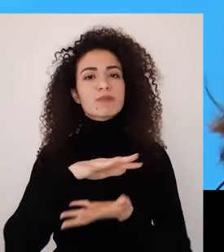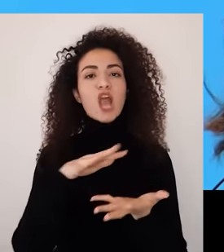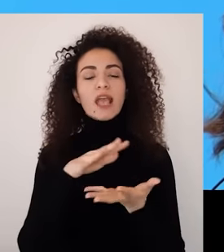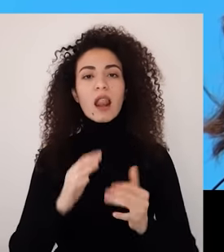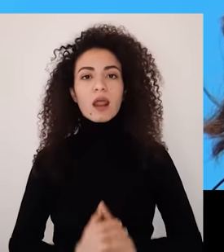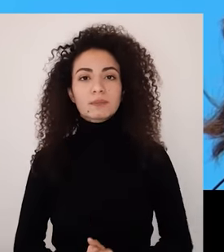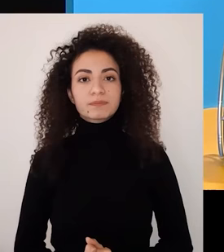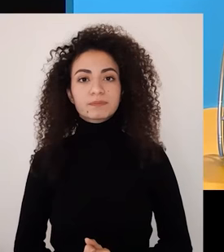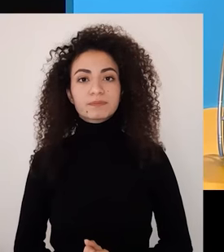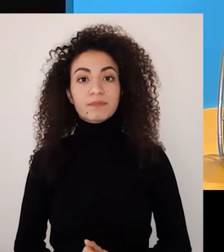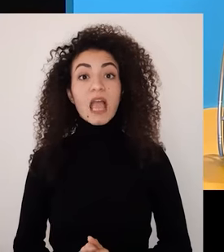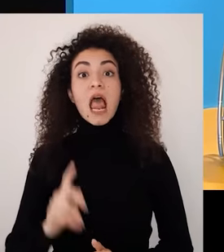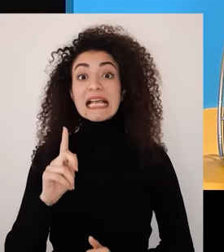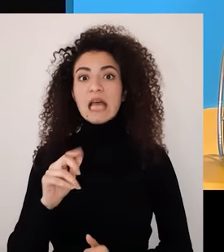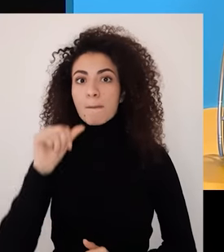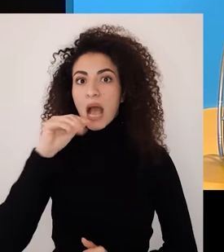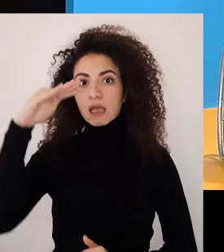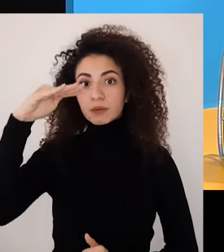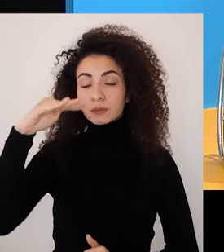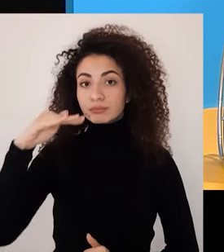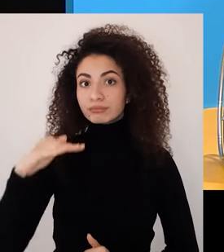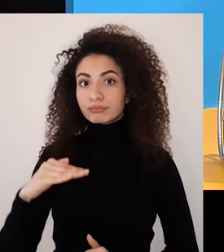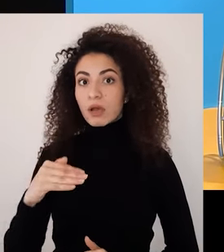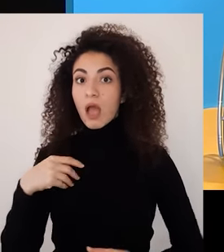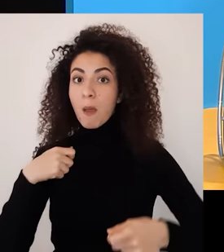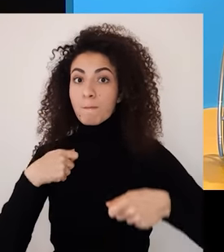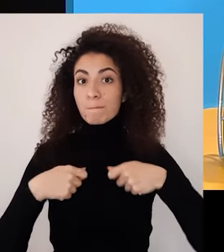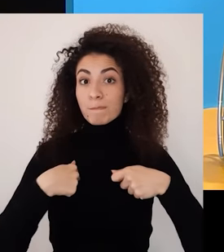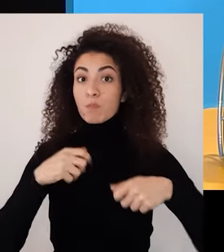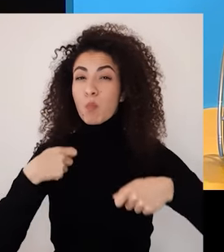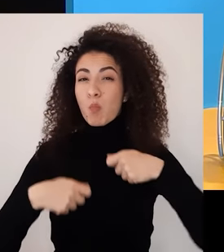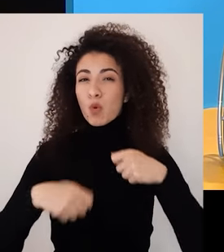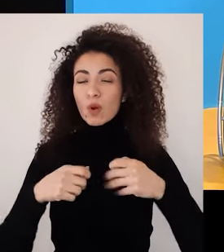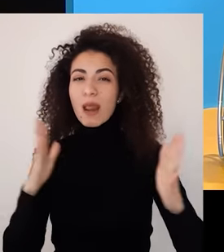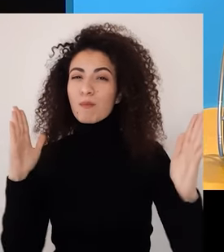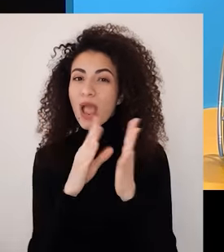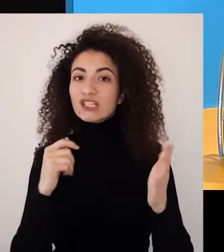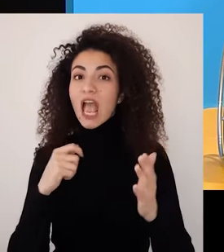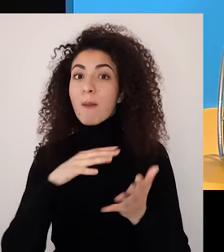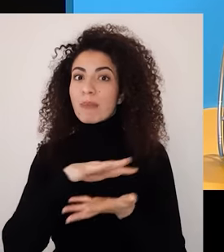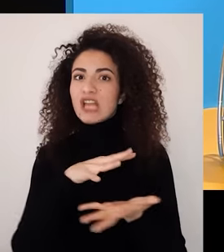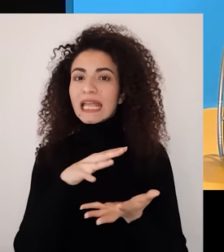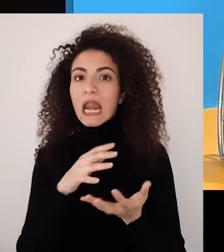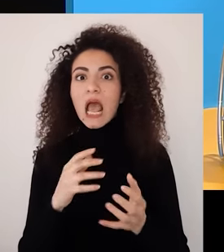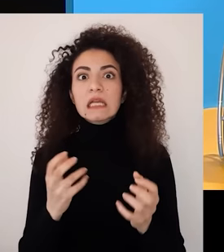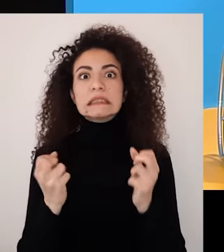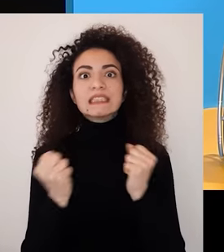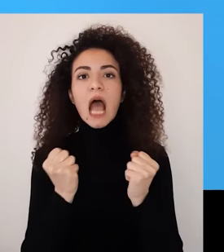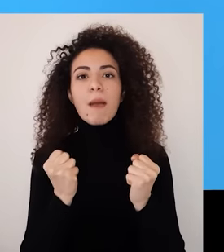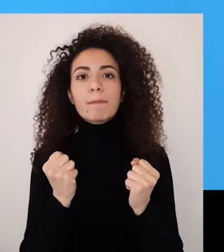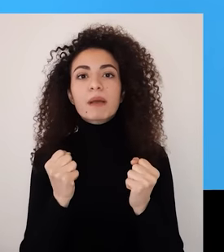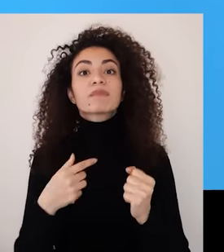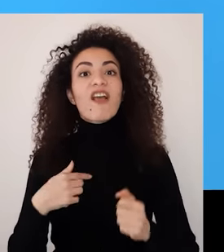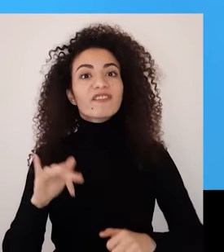والتحديات إذن عند شح منسوب المياه أي القدرة والمرونة على تحمل المصاعب والتحديات